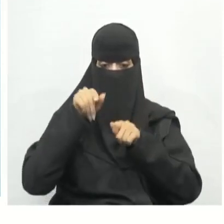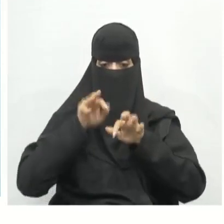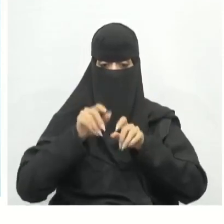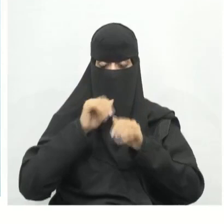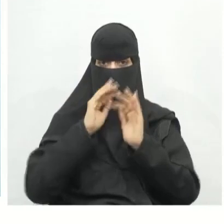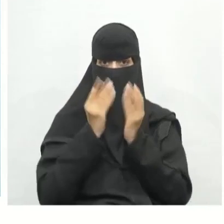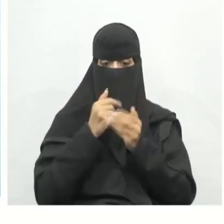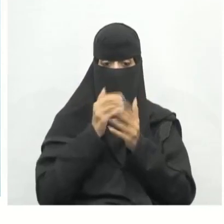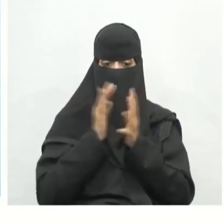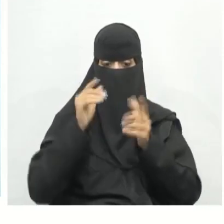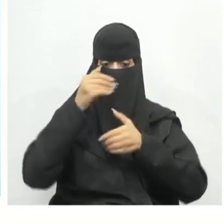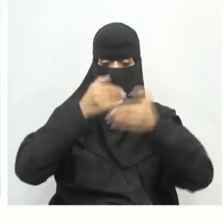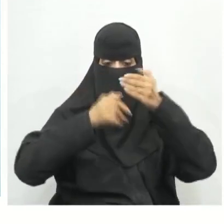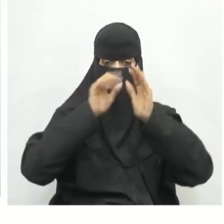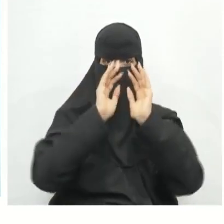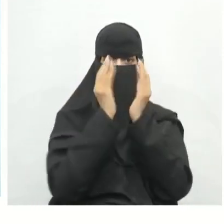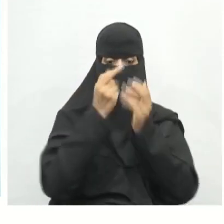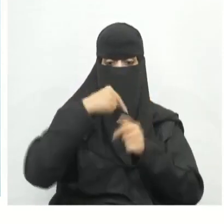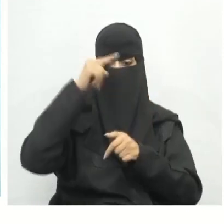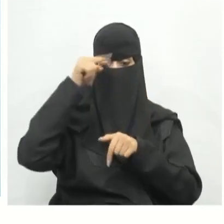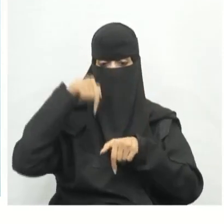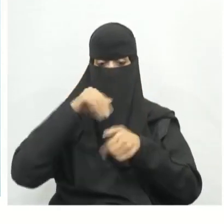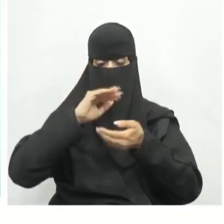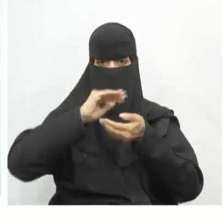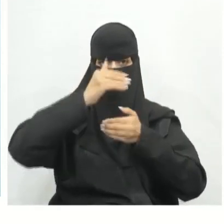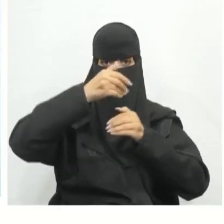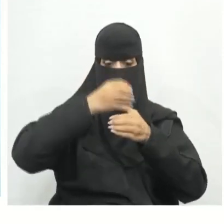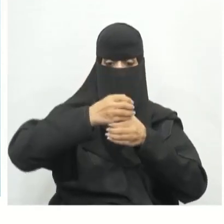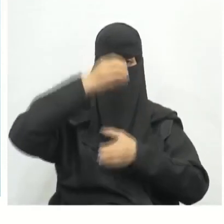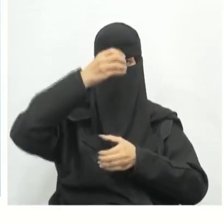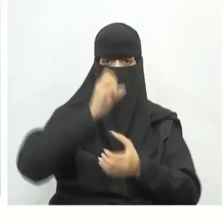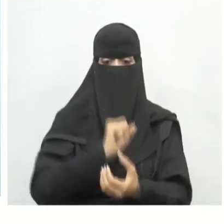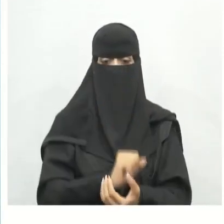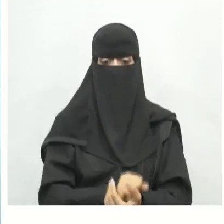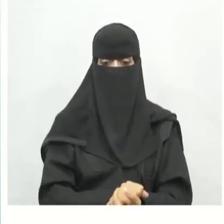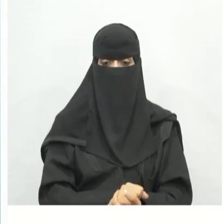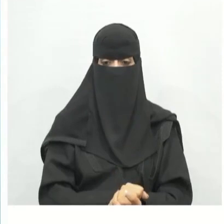هذه التقنية بشكل واسع في إنشاء مجسمات مثل الصناديق والأسطوانات